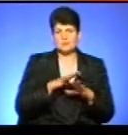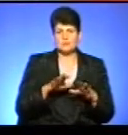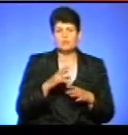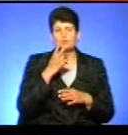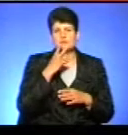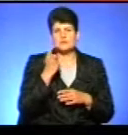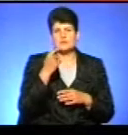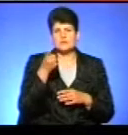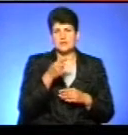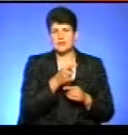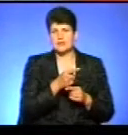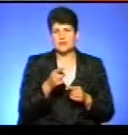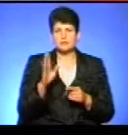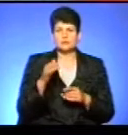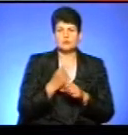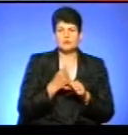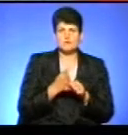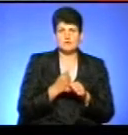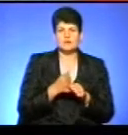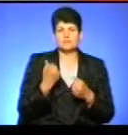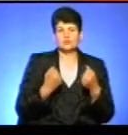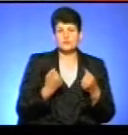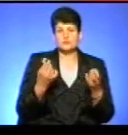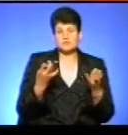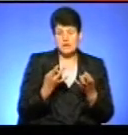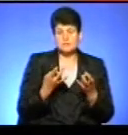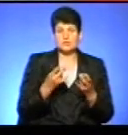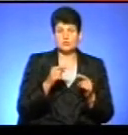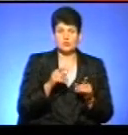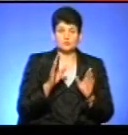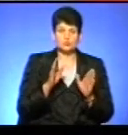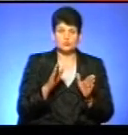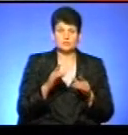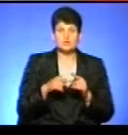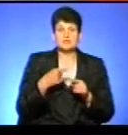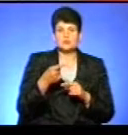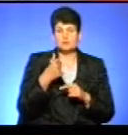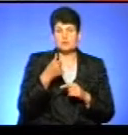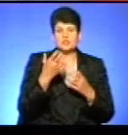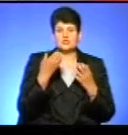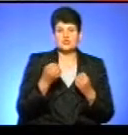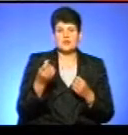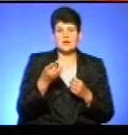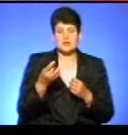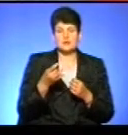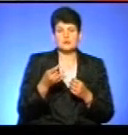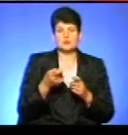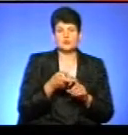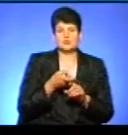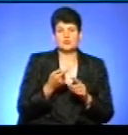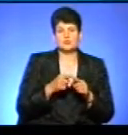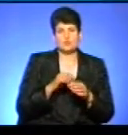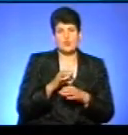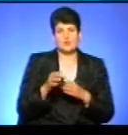рік буде наступний працювати автомобіль. І при потребі, якщо треба, тоді вже будемо на наступний рік ще раз долучатись до даного